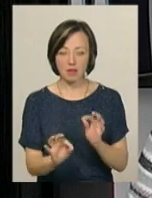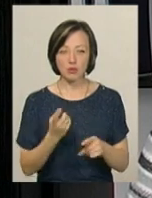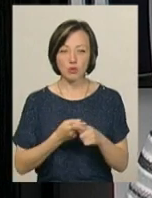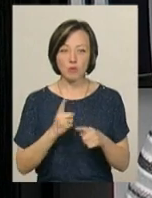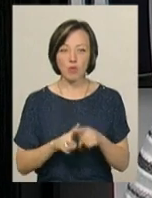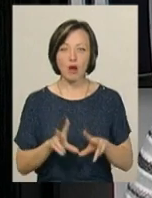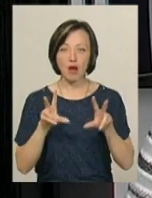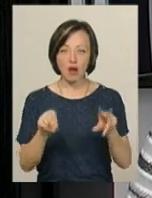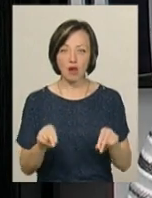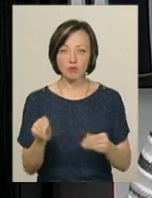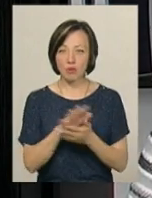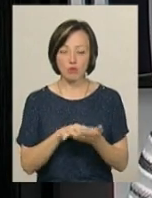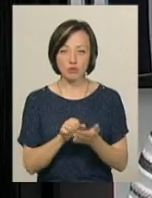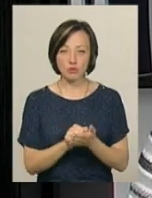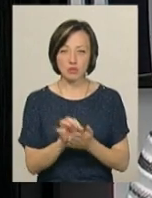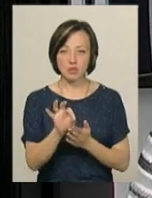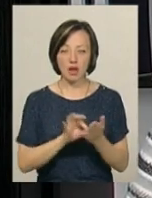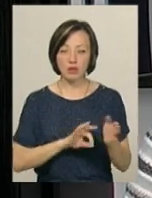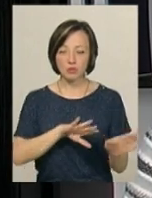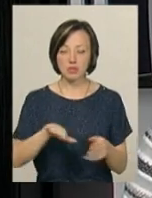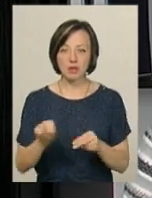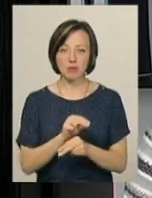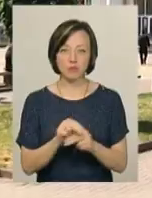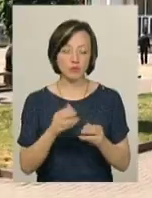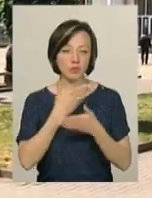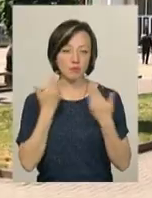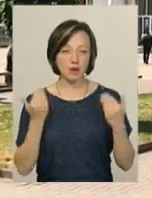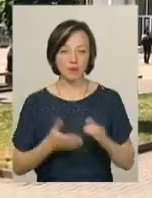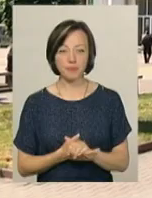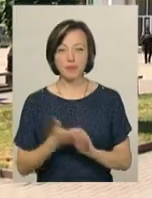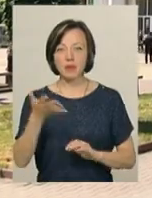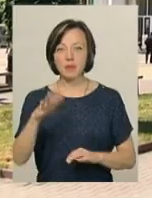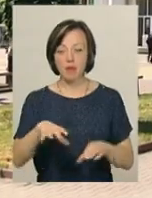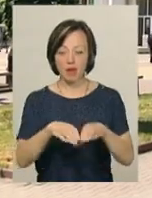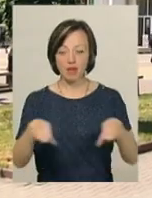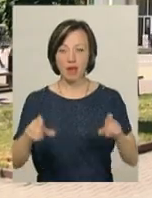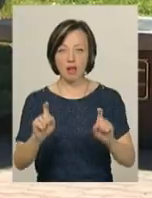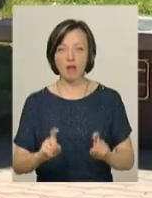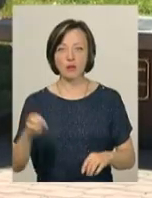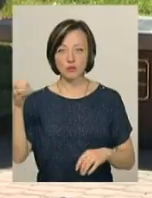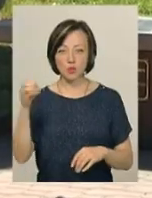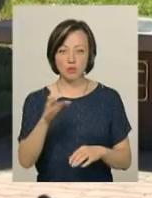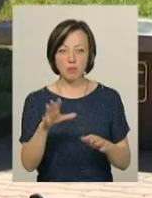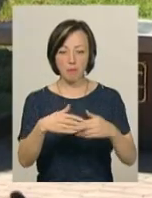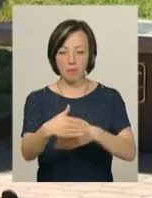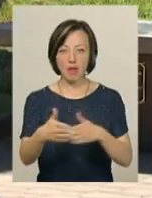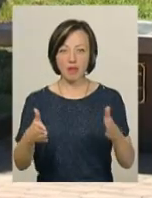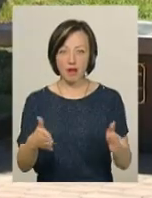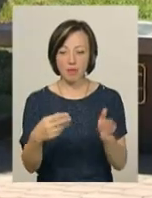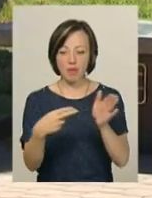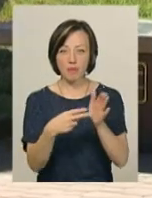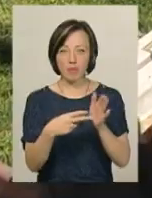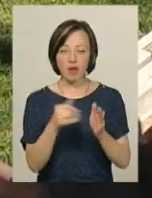гарантії, що їх не пошкодять зразу після ремонту, немає. П'ять лавок із сонячними панелями та USB-портами для заряджання